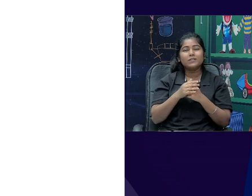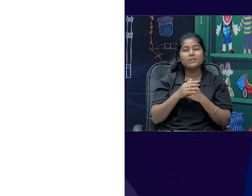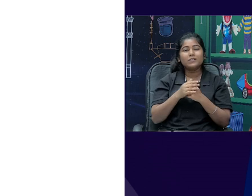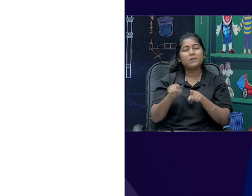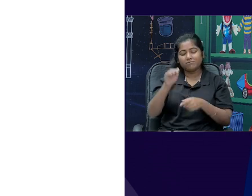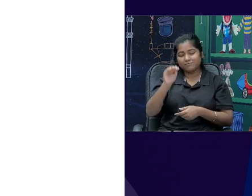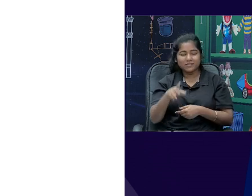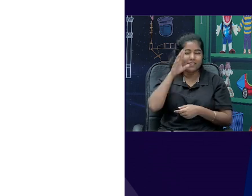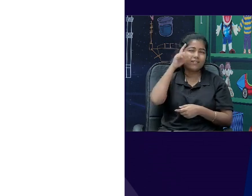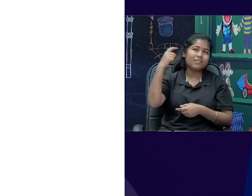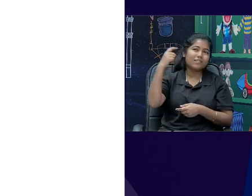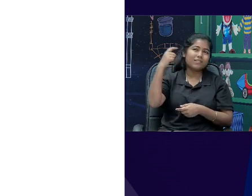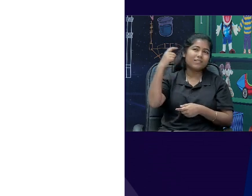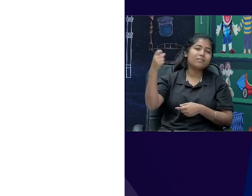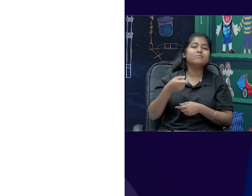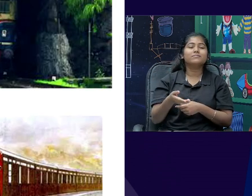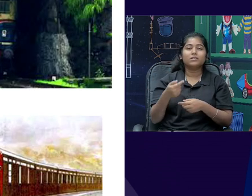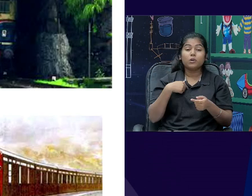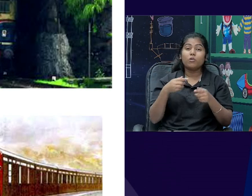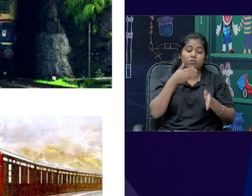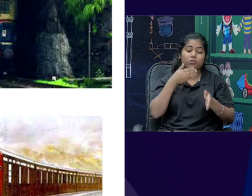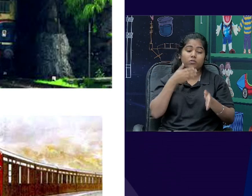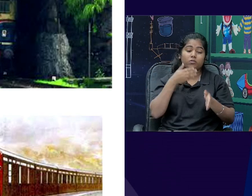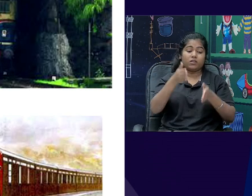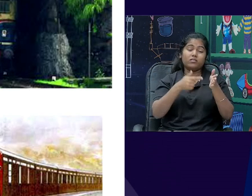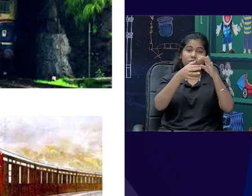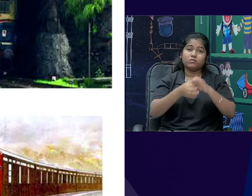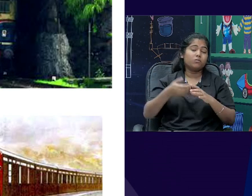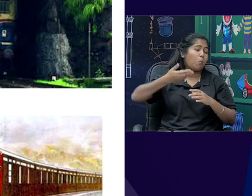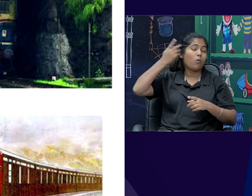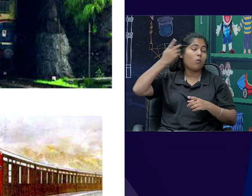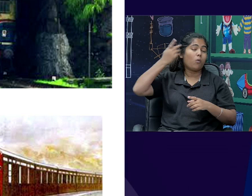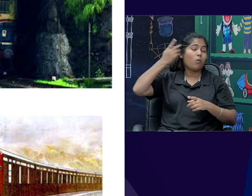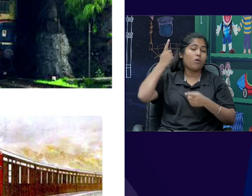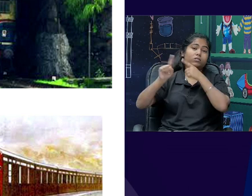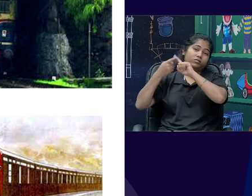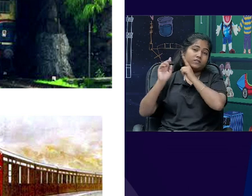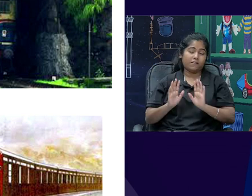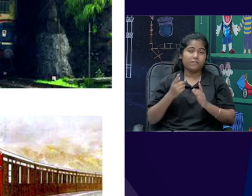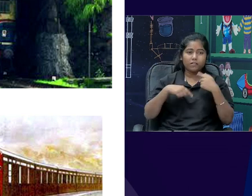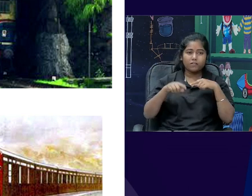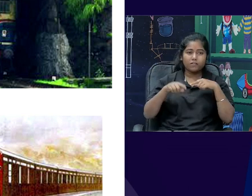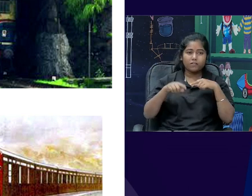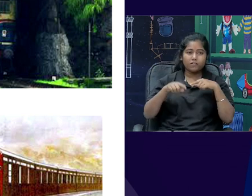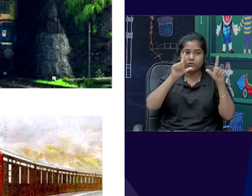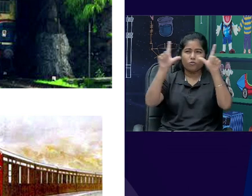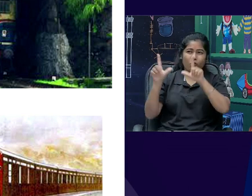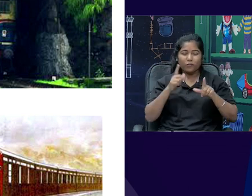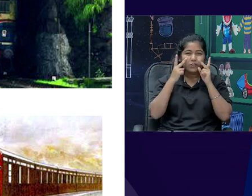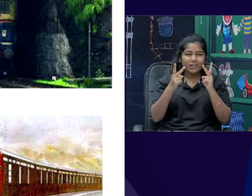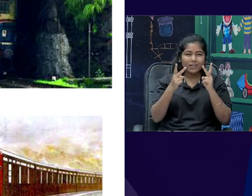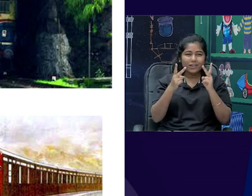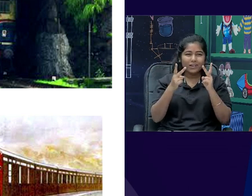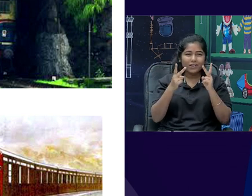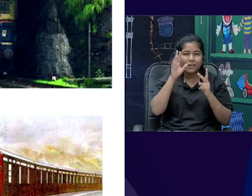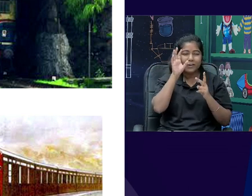memories, और हमारे रेलवेज का बहुत पुराना इतिहास रहा है, अगर आप ये pictures देखें, तो आपको भी कुछ nostalgia और